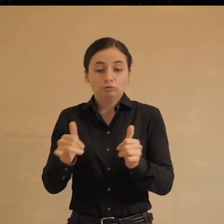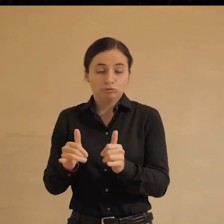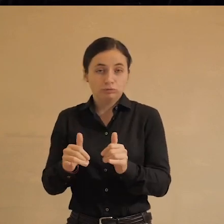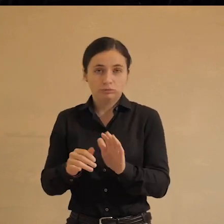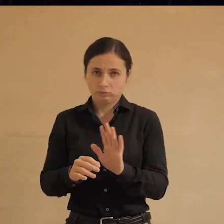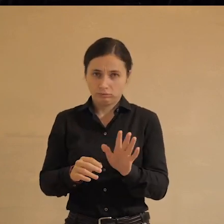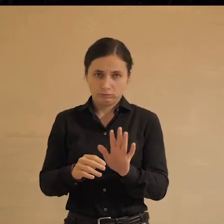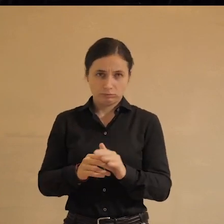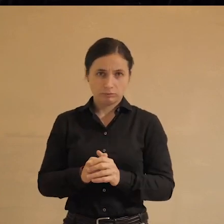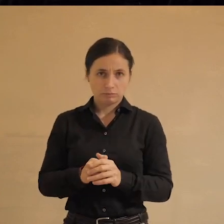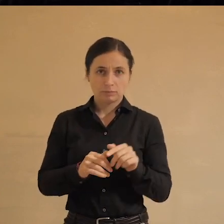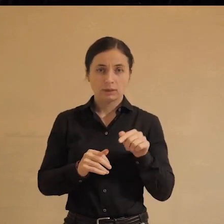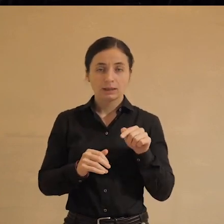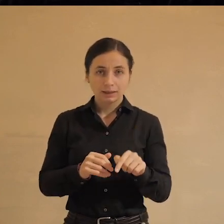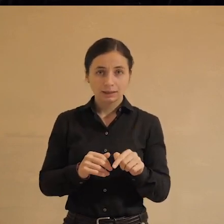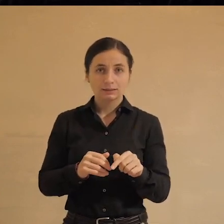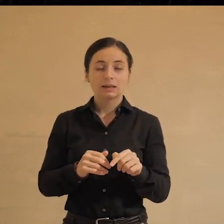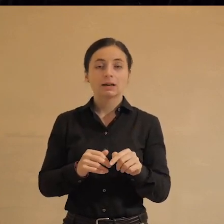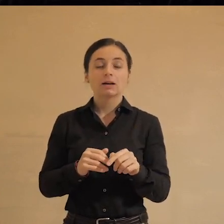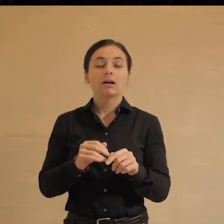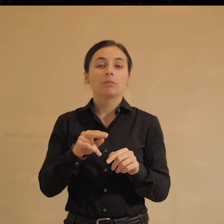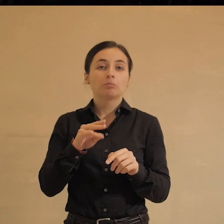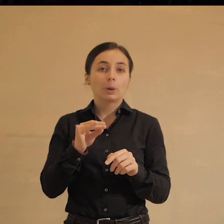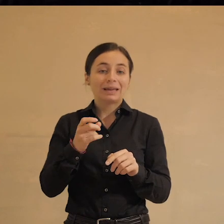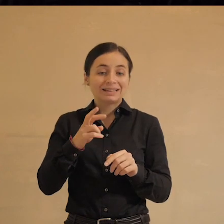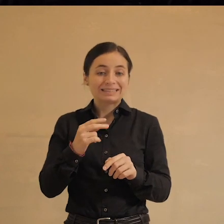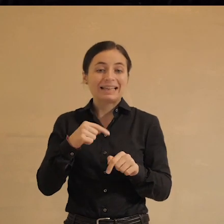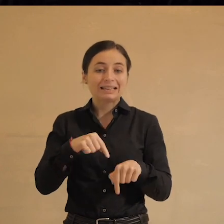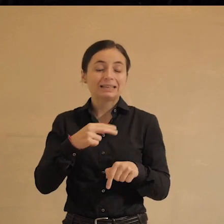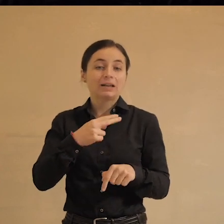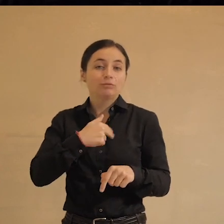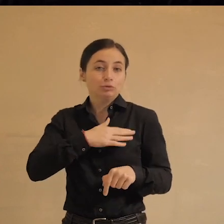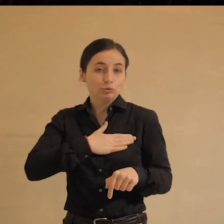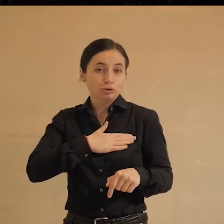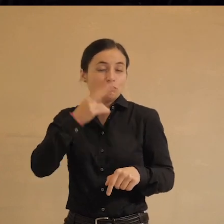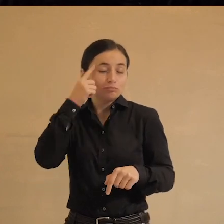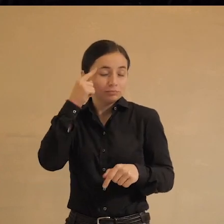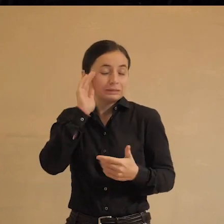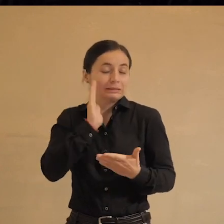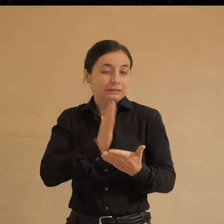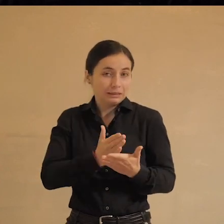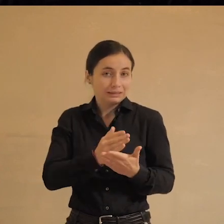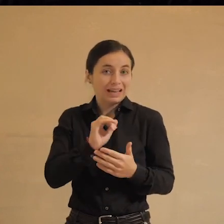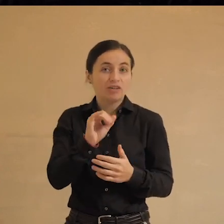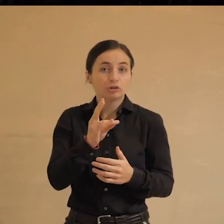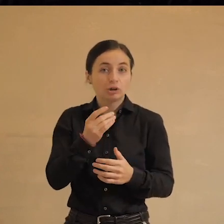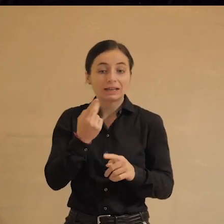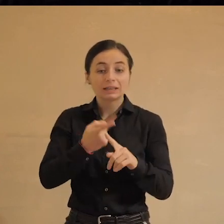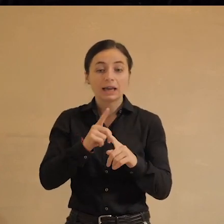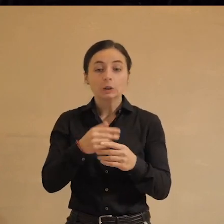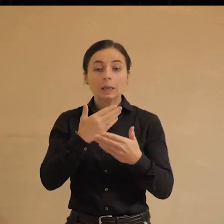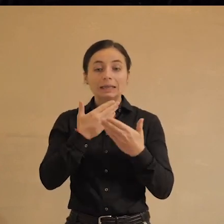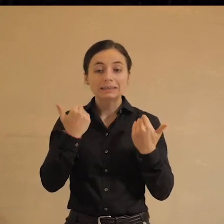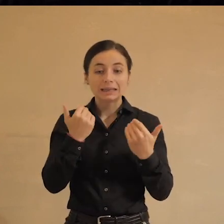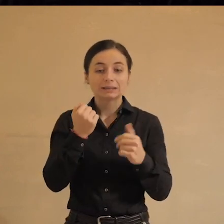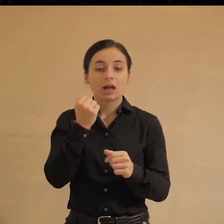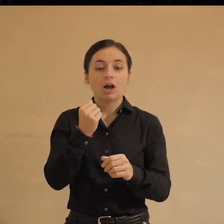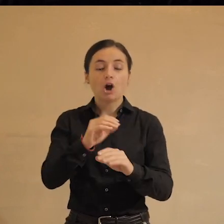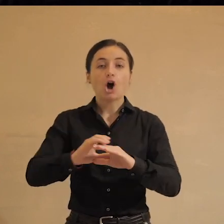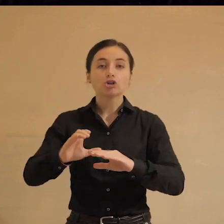надо. Это типичная проекция, это мысль в душе всякой автократии, которая не основана на человеческом труде,